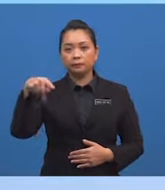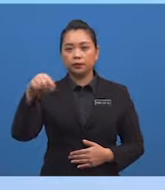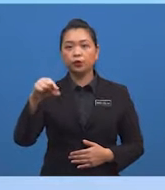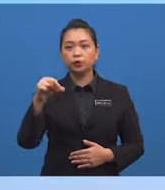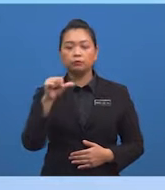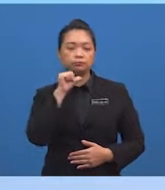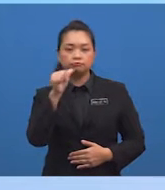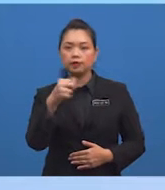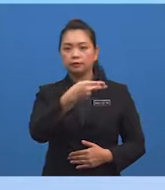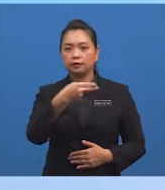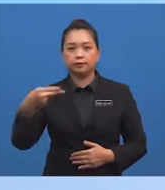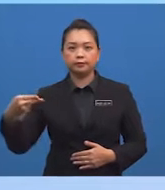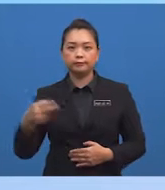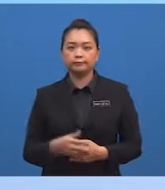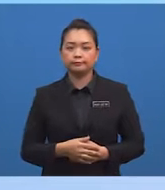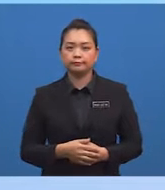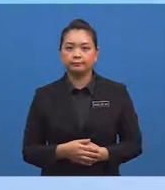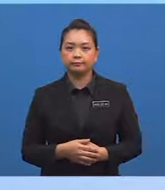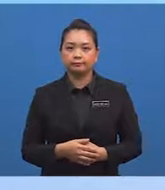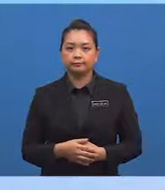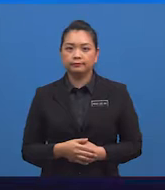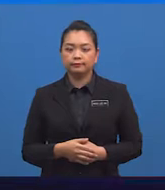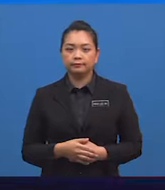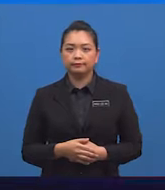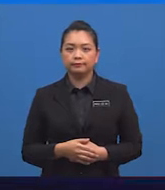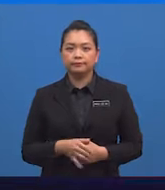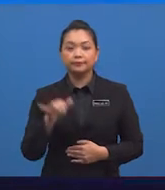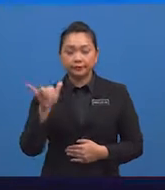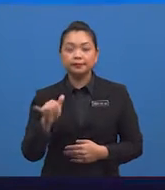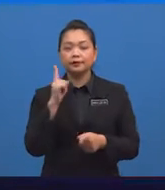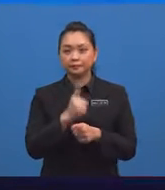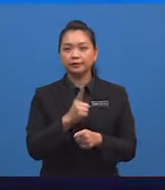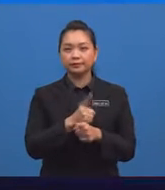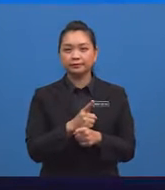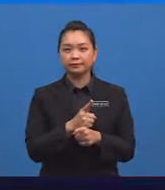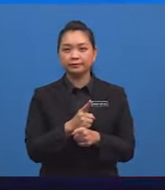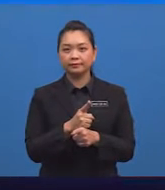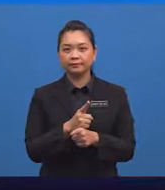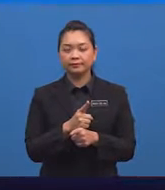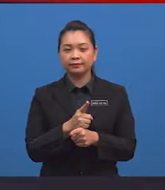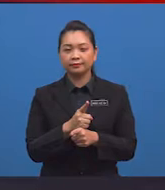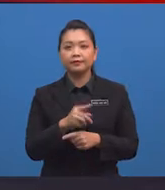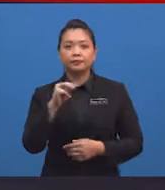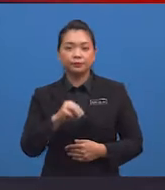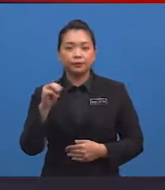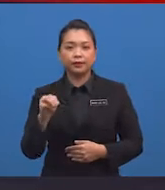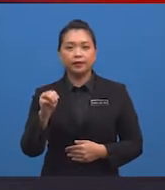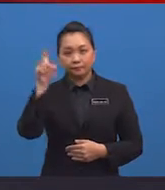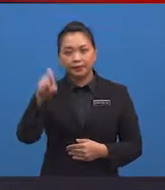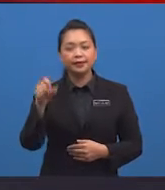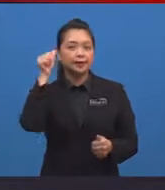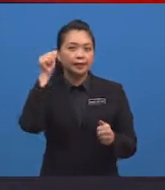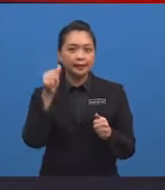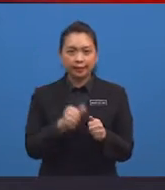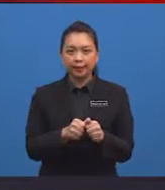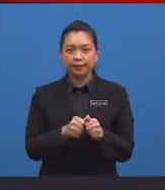adalah tidak selari Ya, betul tu Cikgu Izian Murid-murid harus